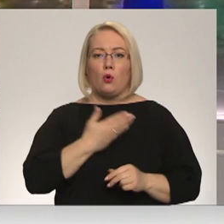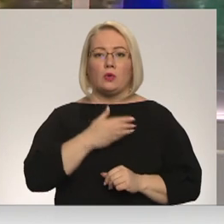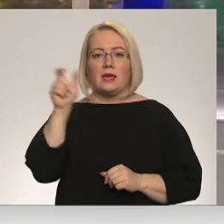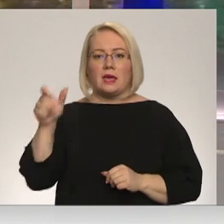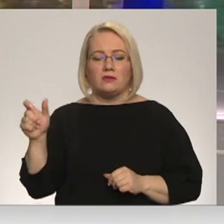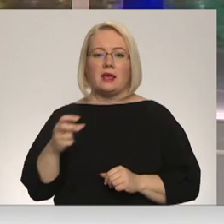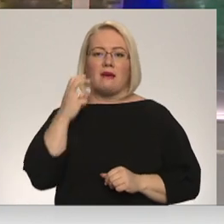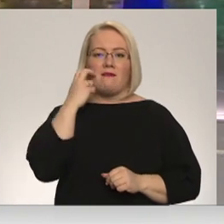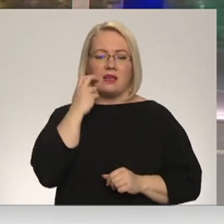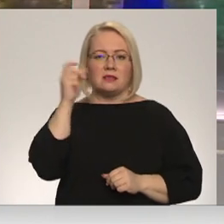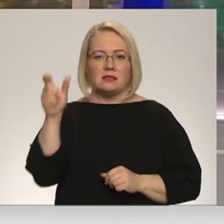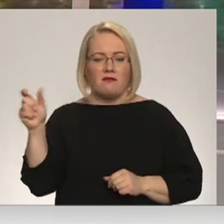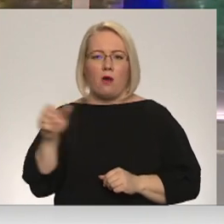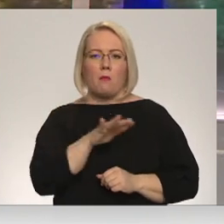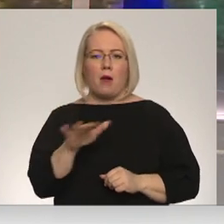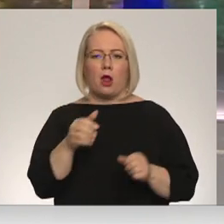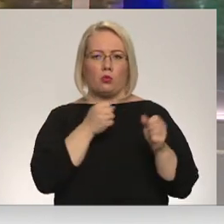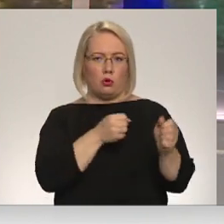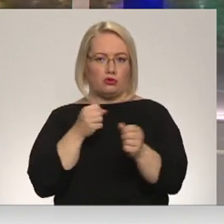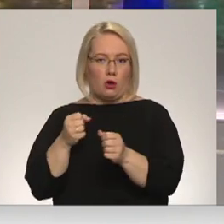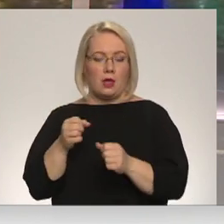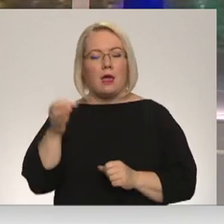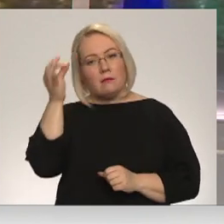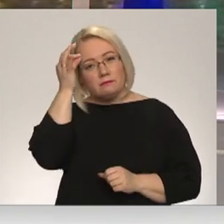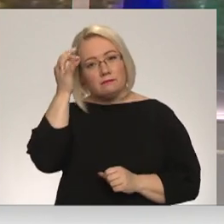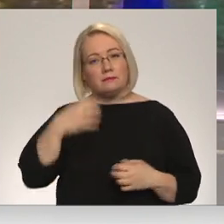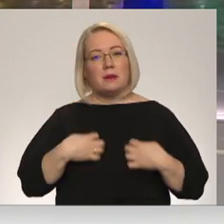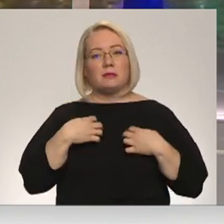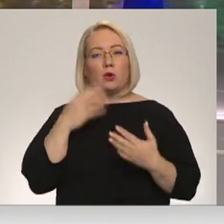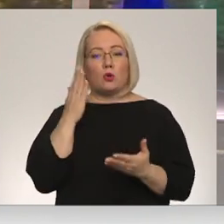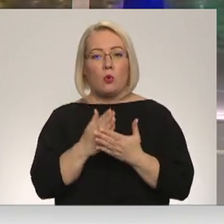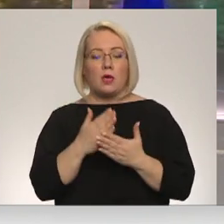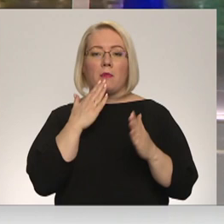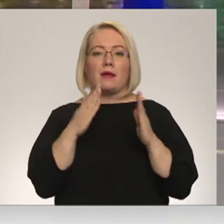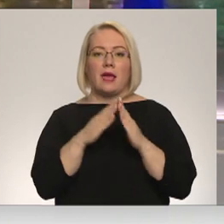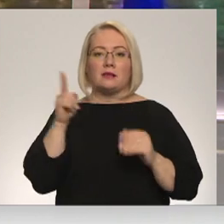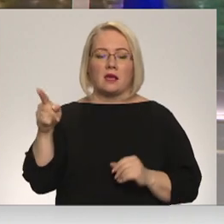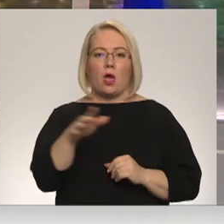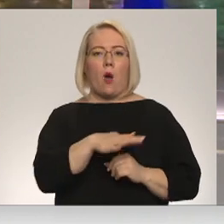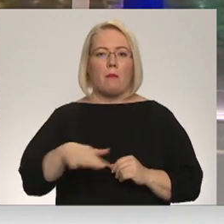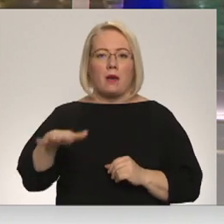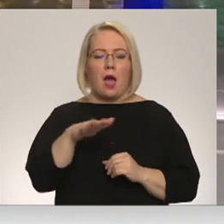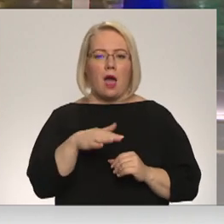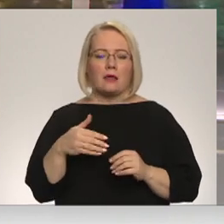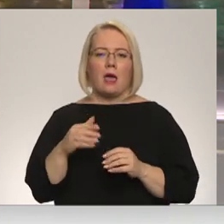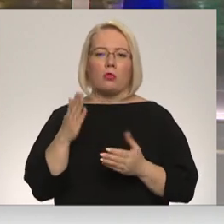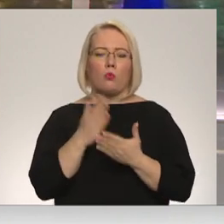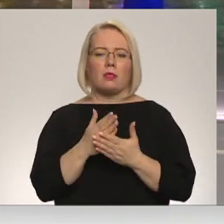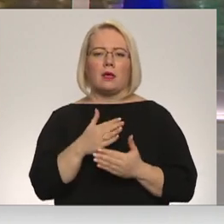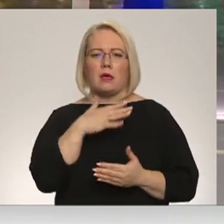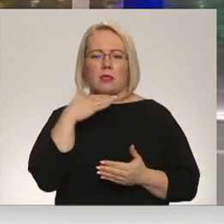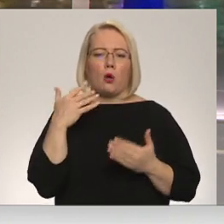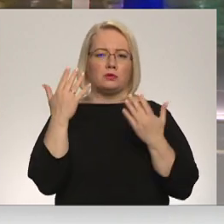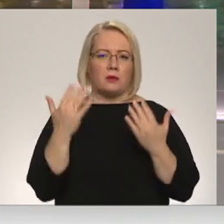seniori un bērni nošaut. Pieminot traģiskos notikumus šodien reizeknē un tās apkārtnē aizvadīti vairāk pasākumi,